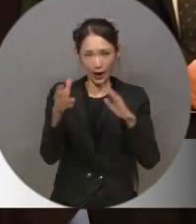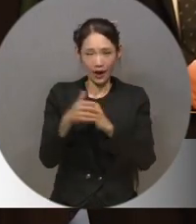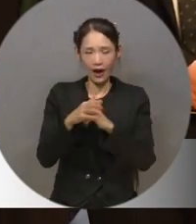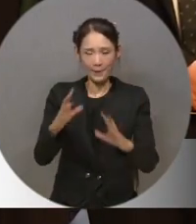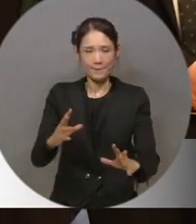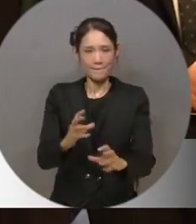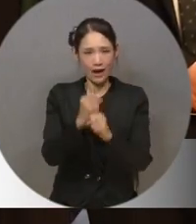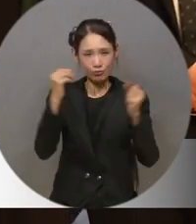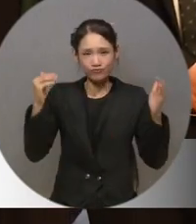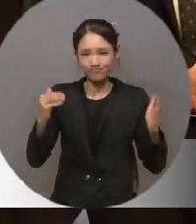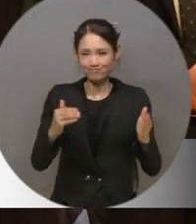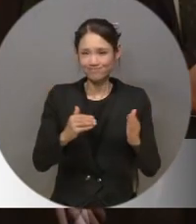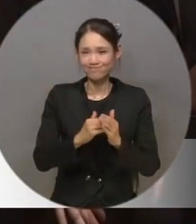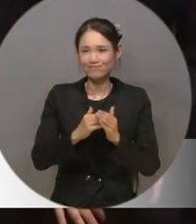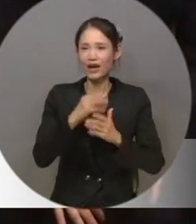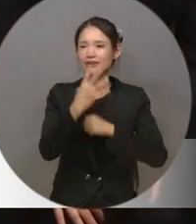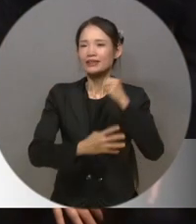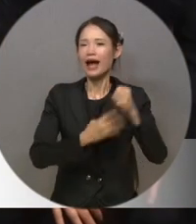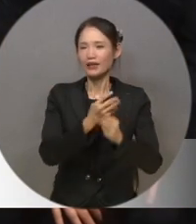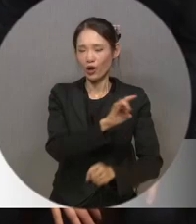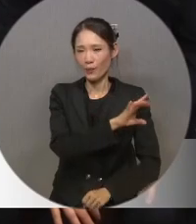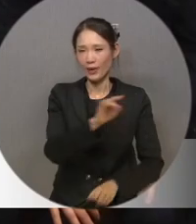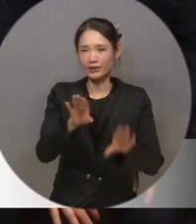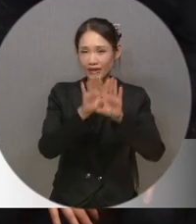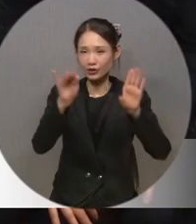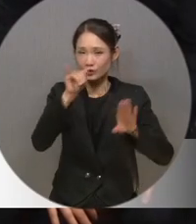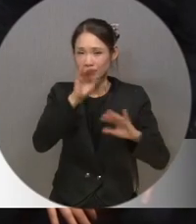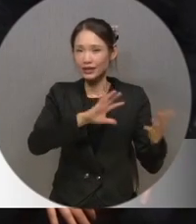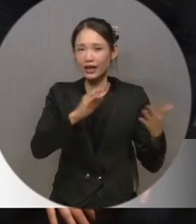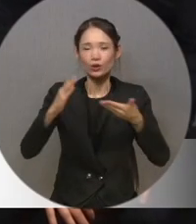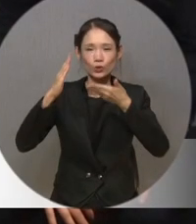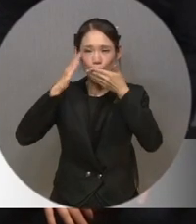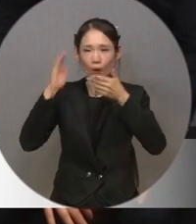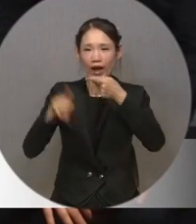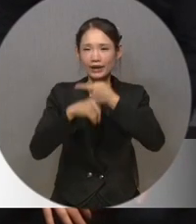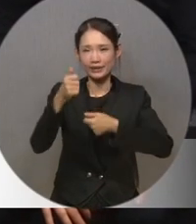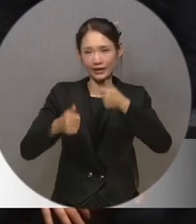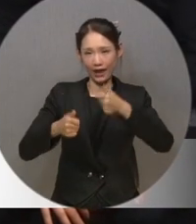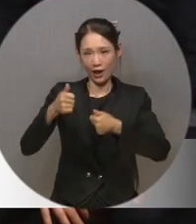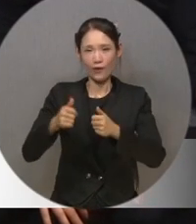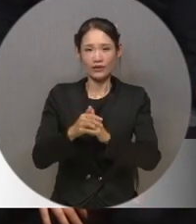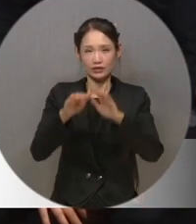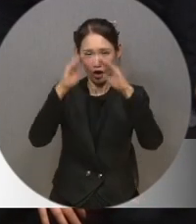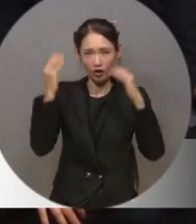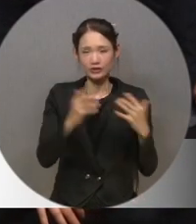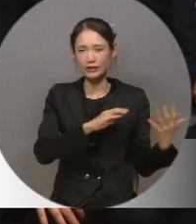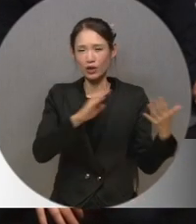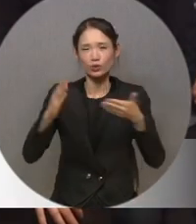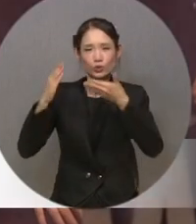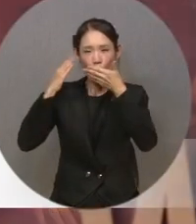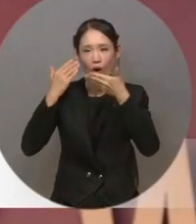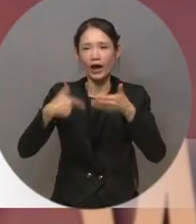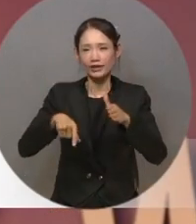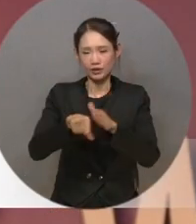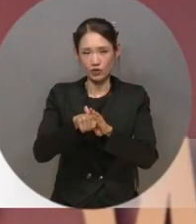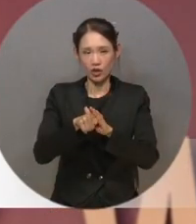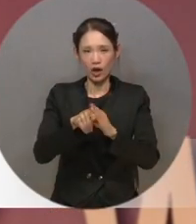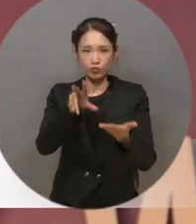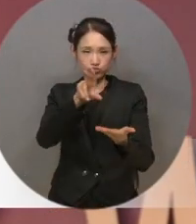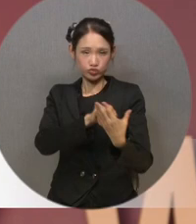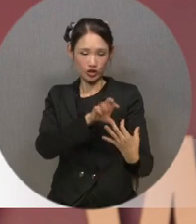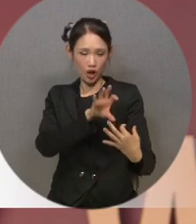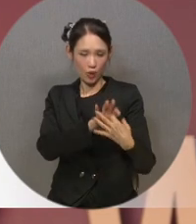마무리했습니다. 4년마다 열리는 세계 농아인 대회는 전세계 농아인의 삶에 관한 문제를 논의하기 위한